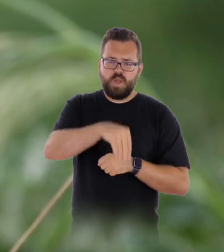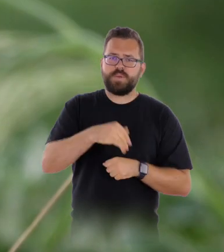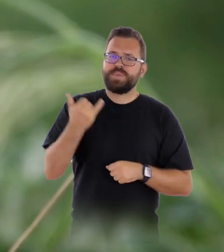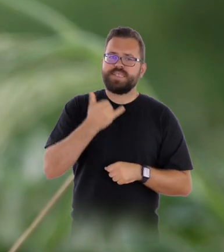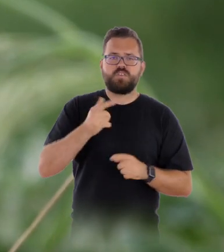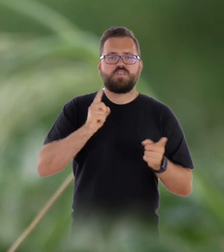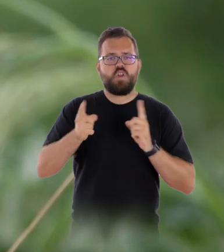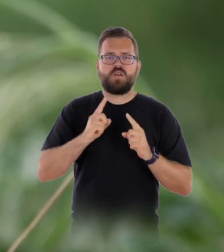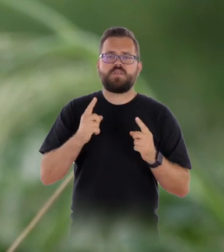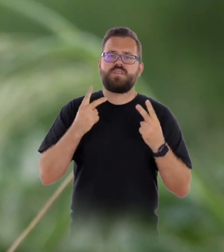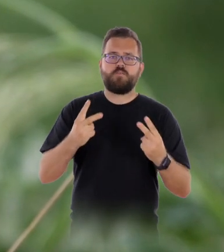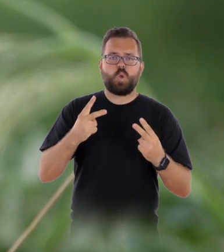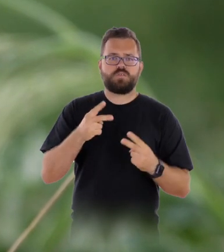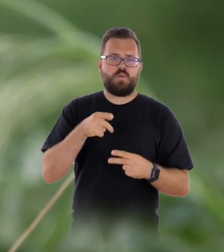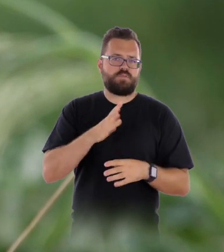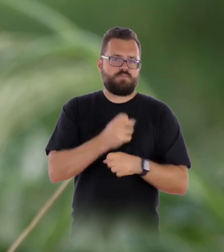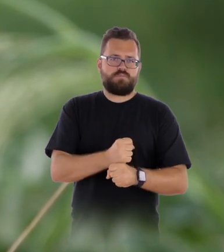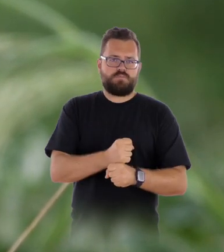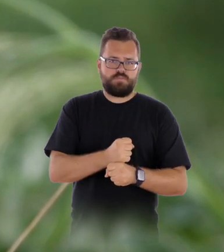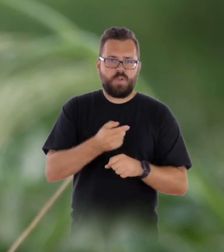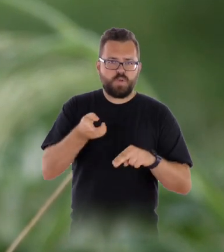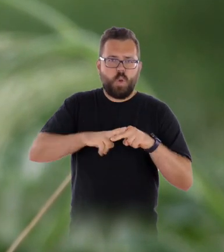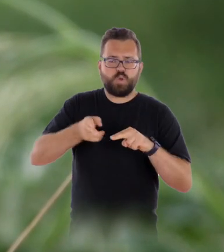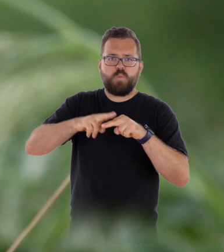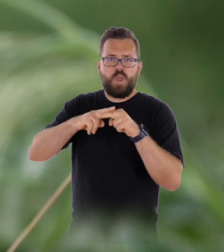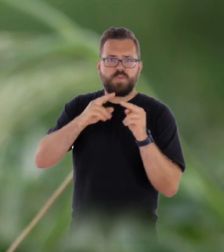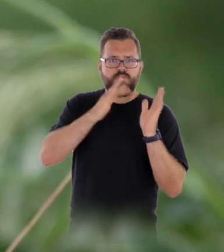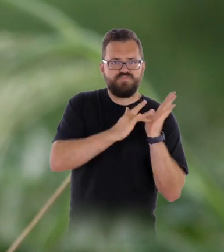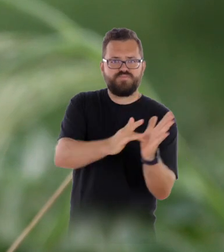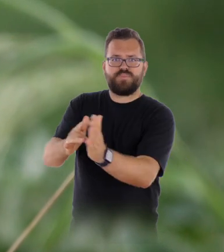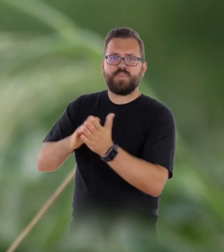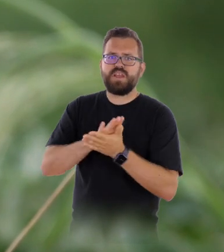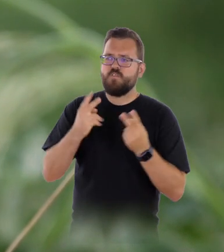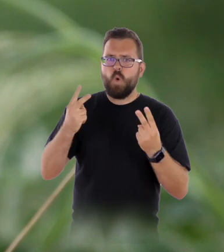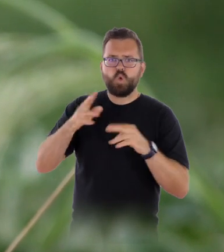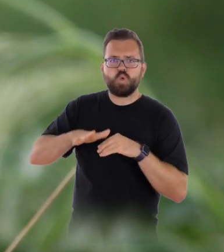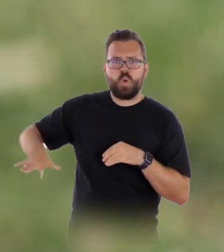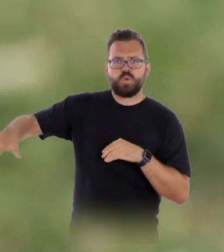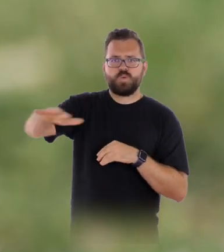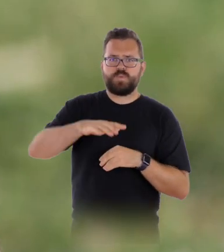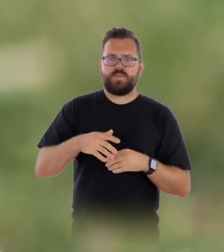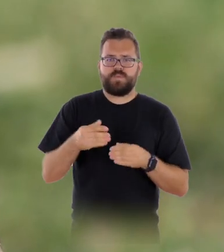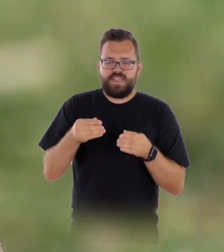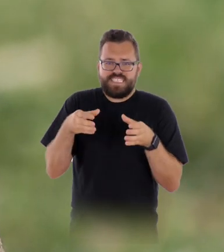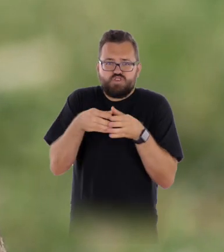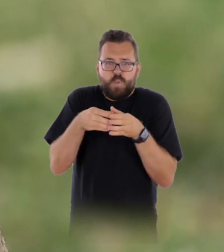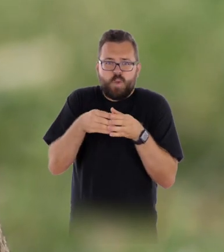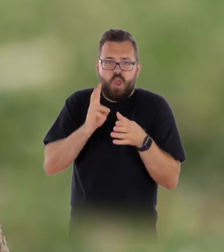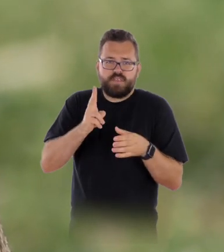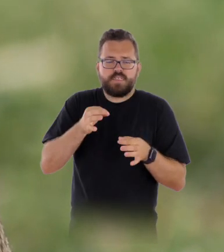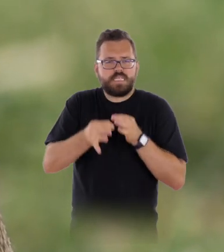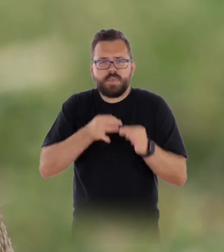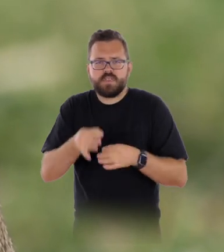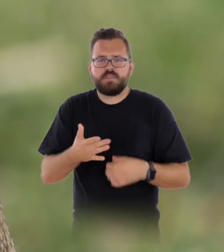Ebben a természetvédelmi őri munkában mindig is talán a legfontosabbnak azt tartottam, hogy minél több embernek megmutassuk, hogy